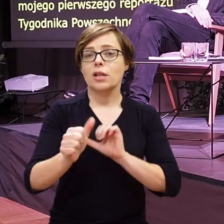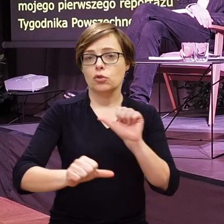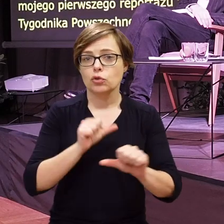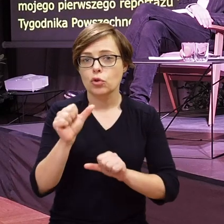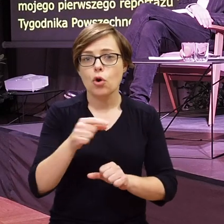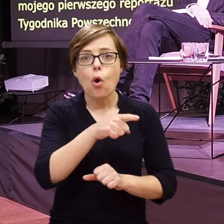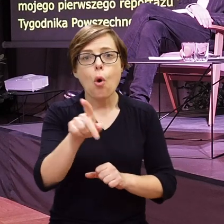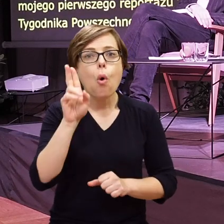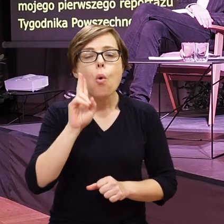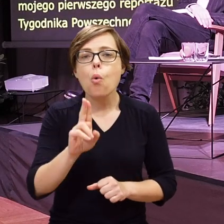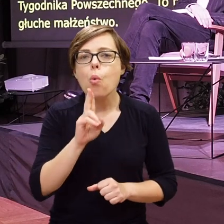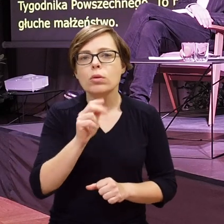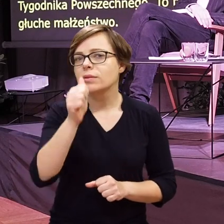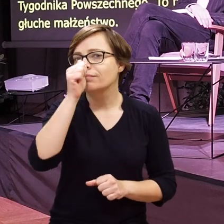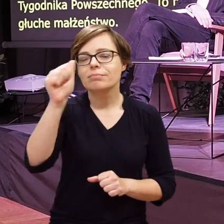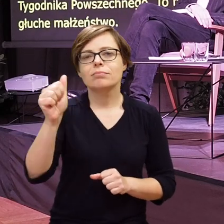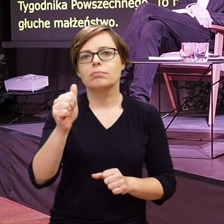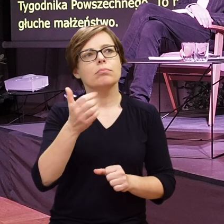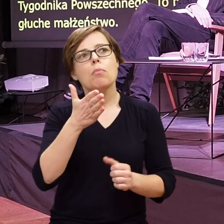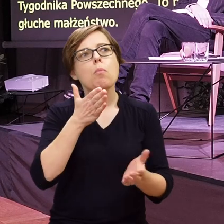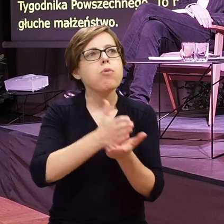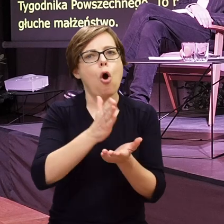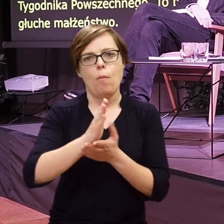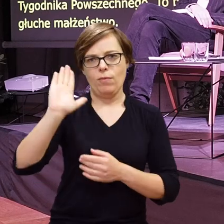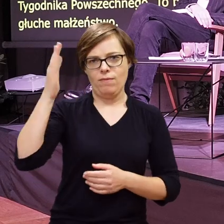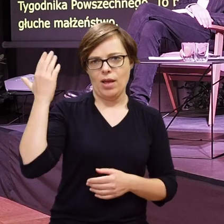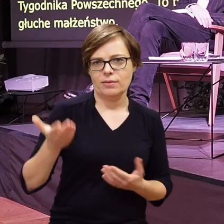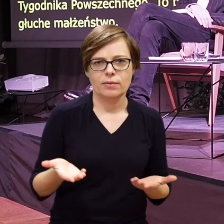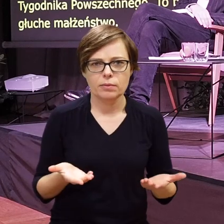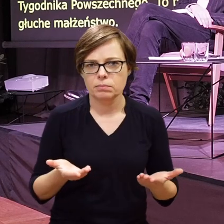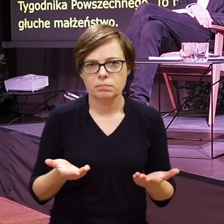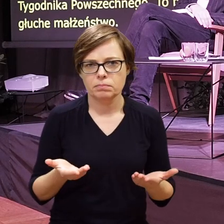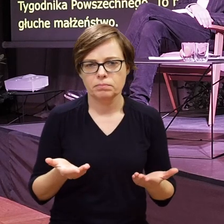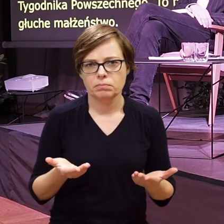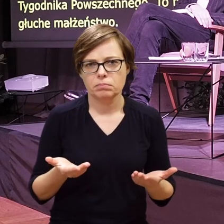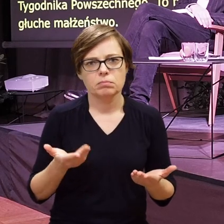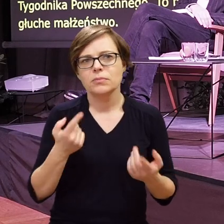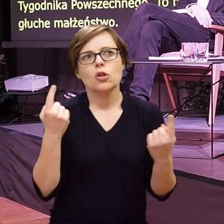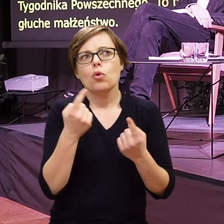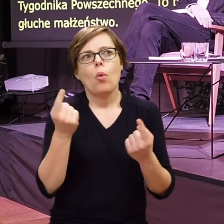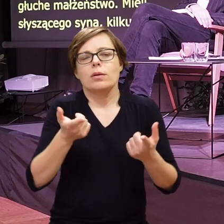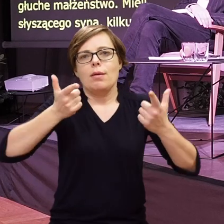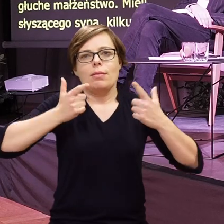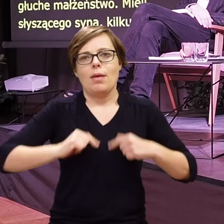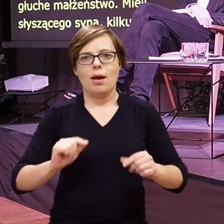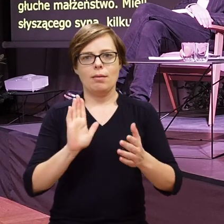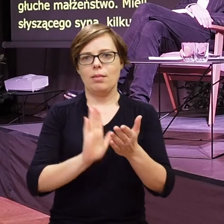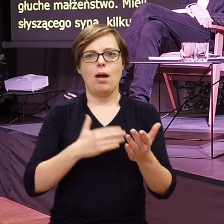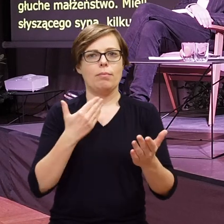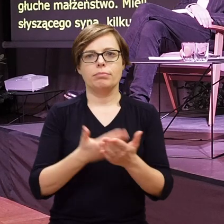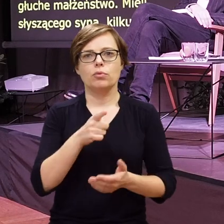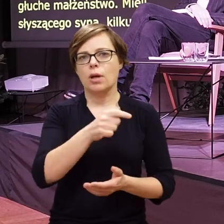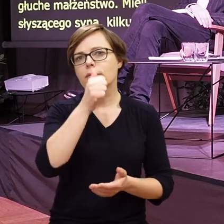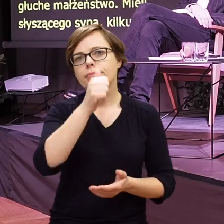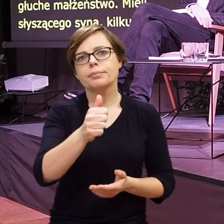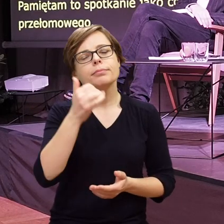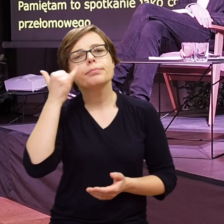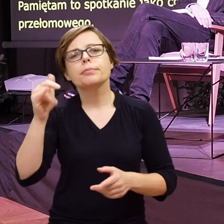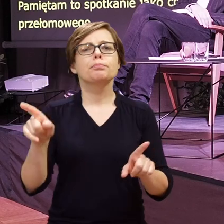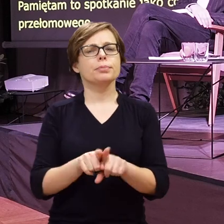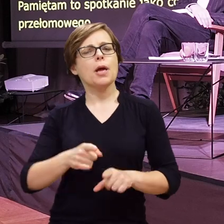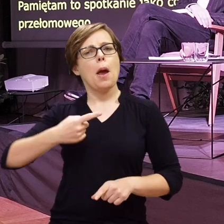roku, nie mogli wezwać pomocy takiej sytuacji nagłej. Czyli nie mogli zadzwonić,